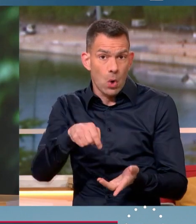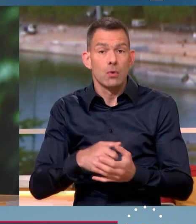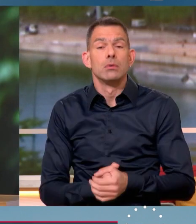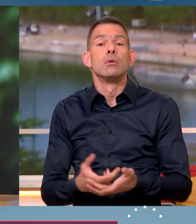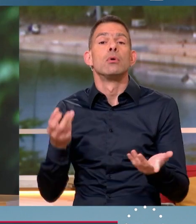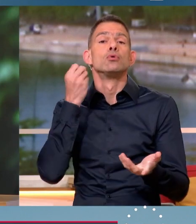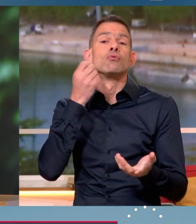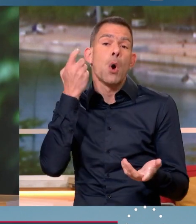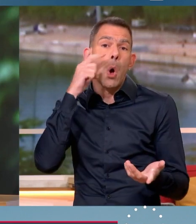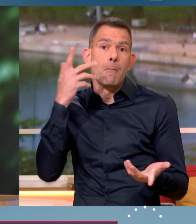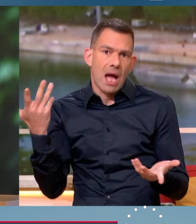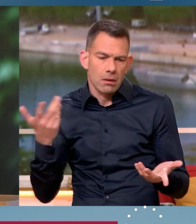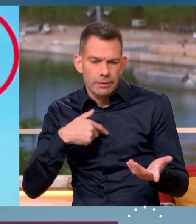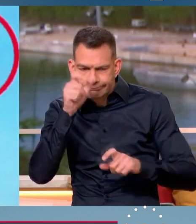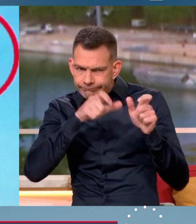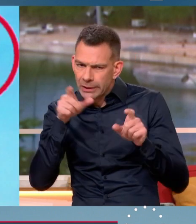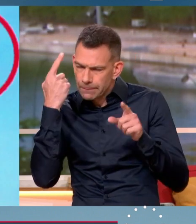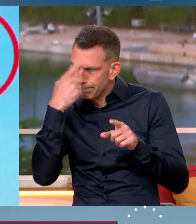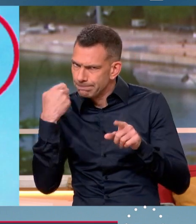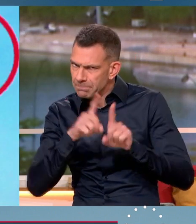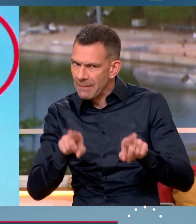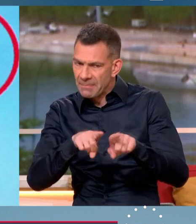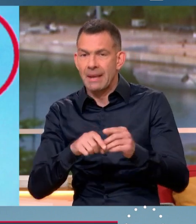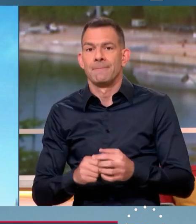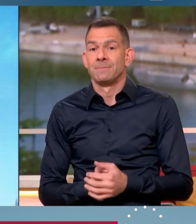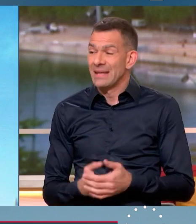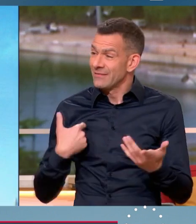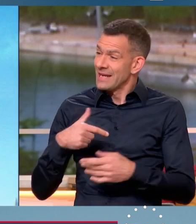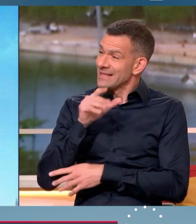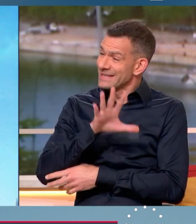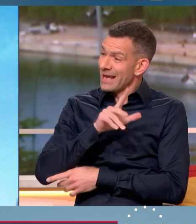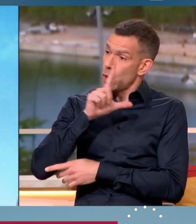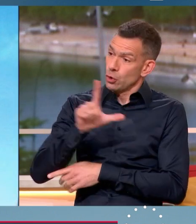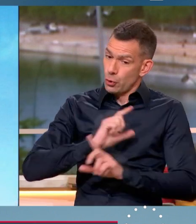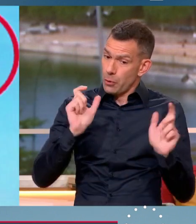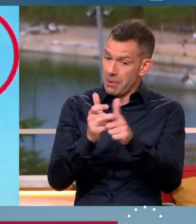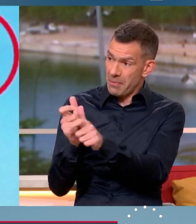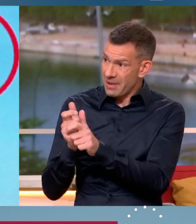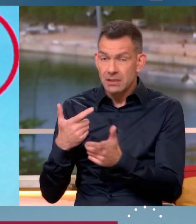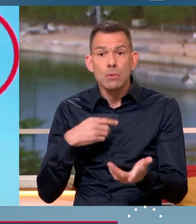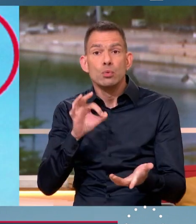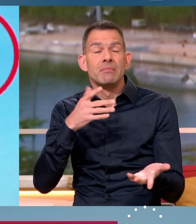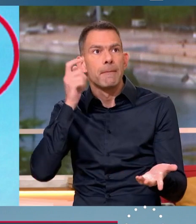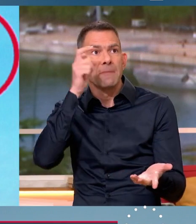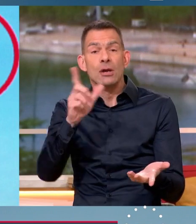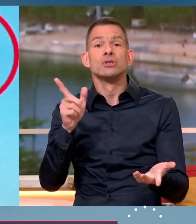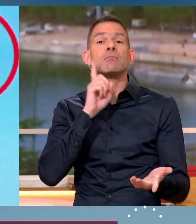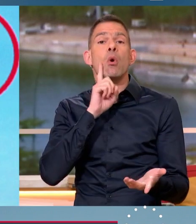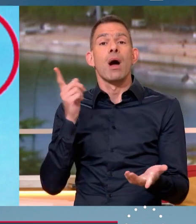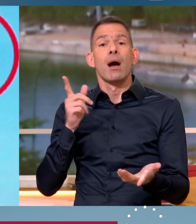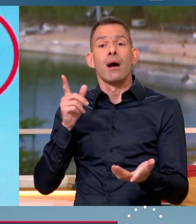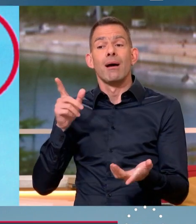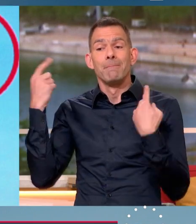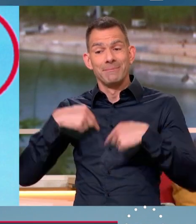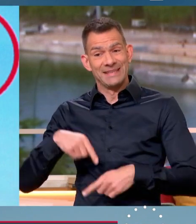souvent que ce sont à peu près les mêmes acteurs qui agissent. 52 interpellations, 40 français, une dizaine Avec des chiffres incohérents, puisque dans la journée, M. Darmanin